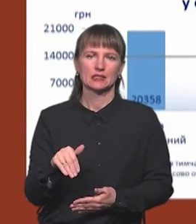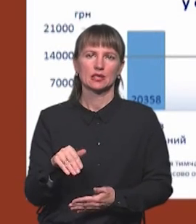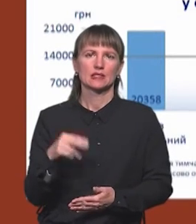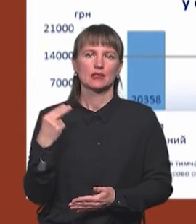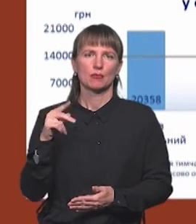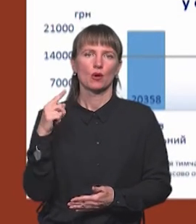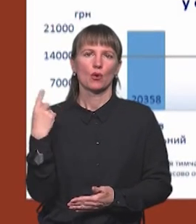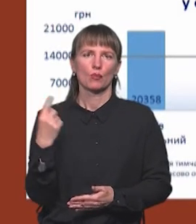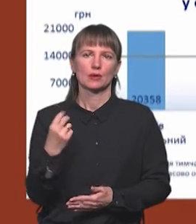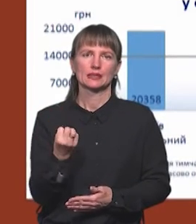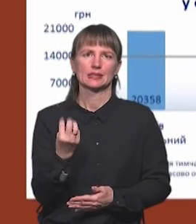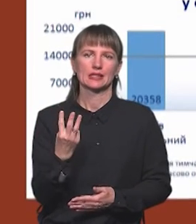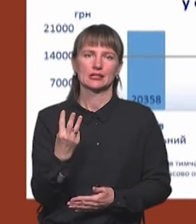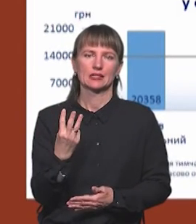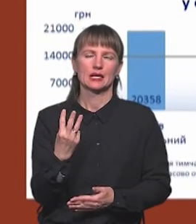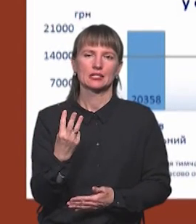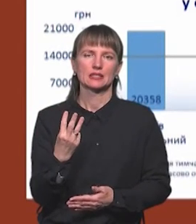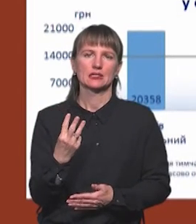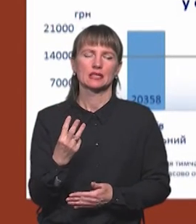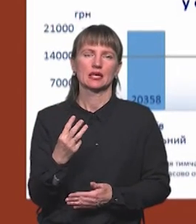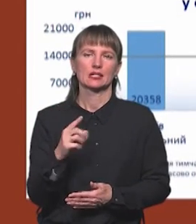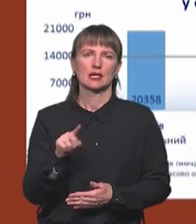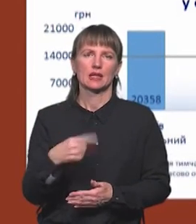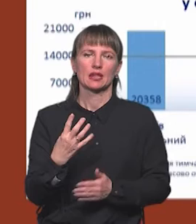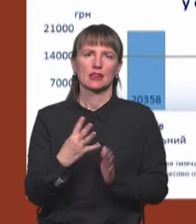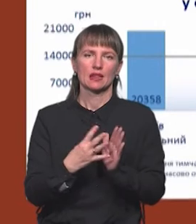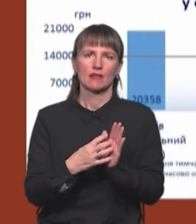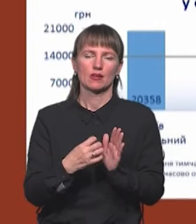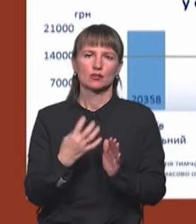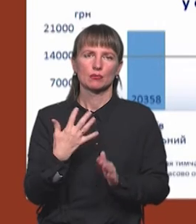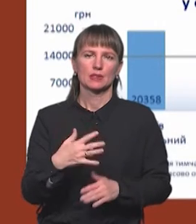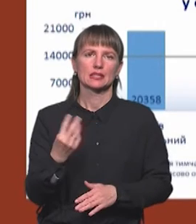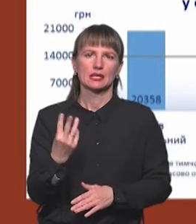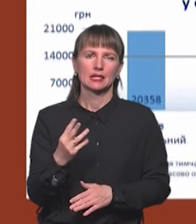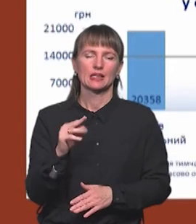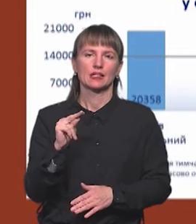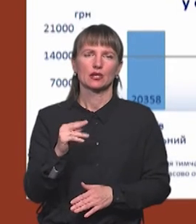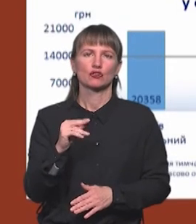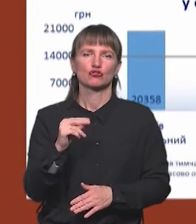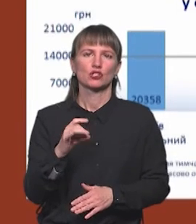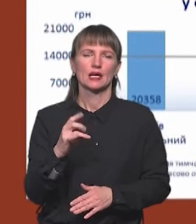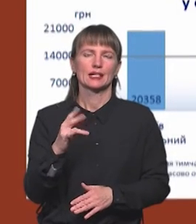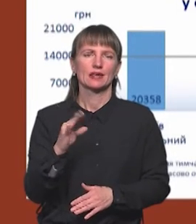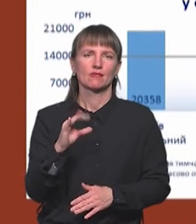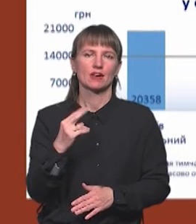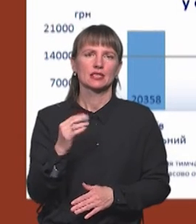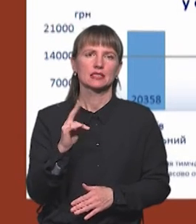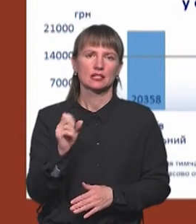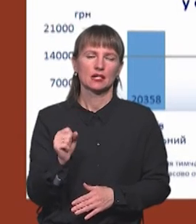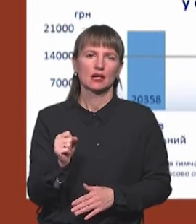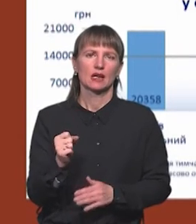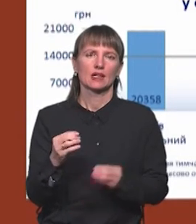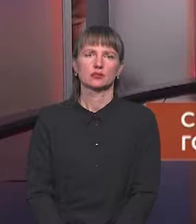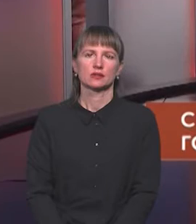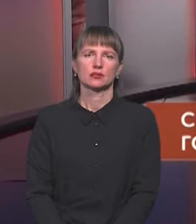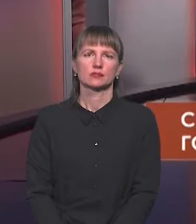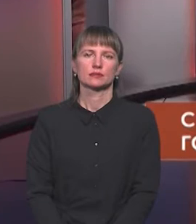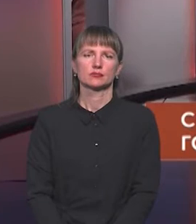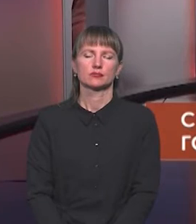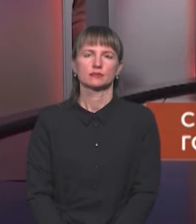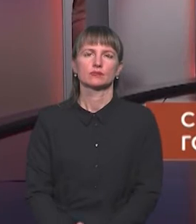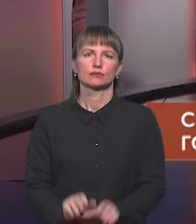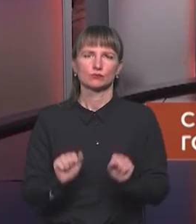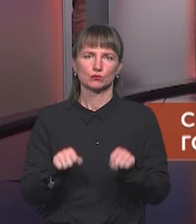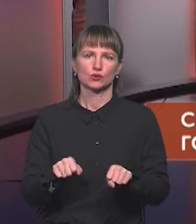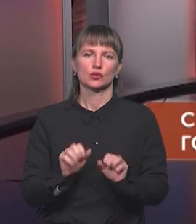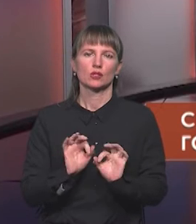Запорізька область – 13,952, і Чернівецька найменше – це 10,811. Можете